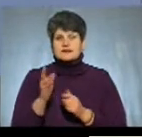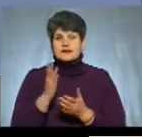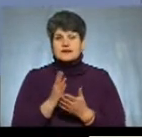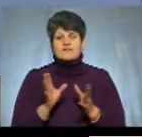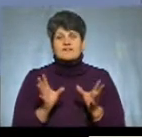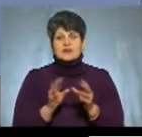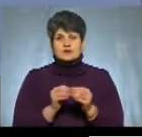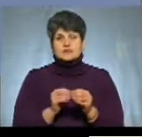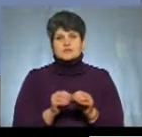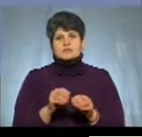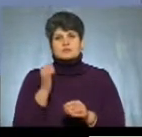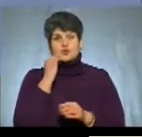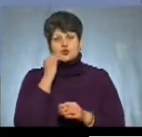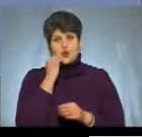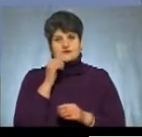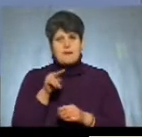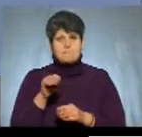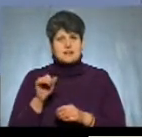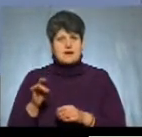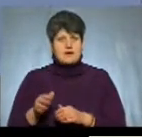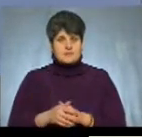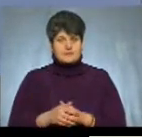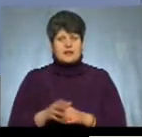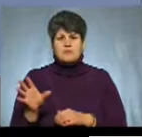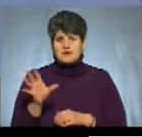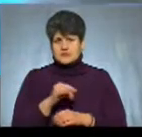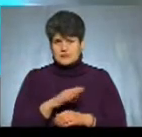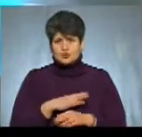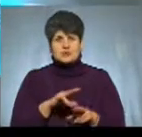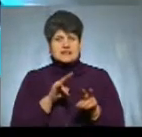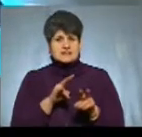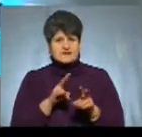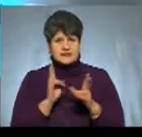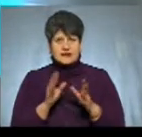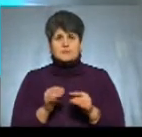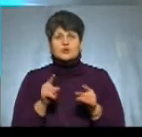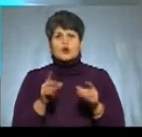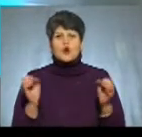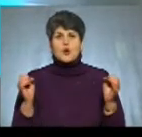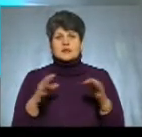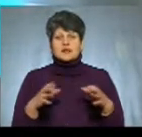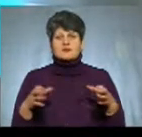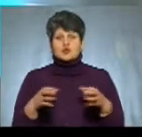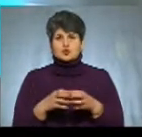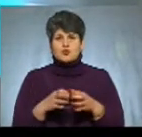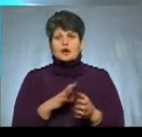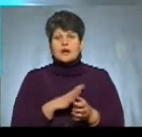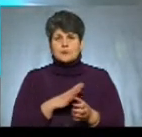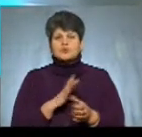єдності з Московським патріархатом. Ми всі з вами були свідками того об'єднавчого собору, як все відбувалося.